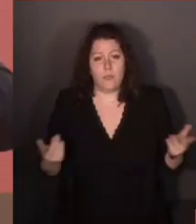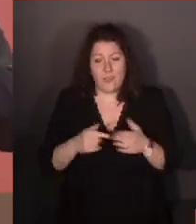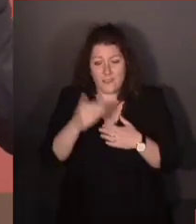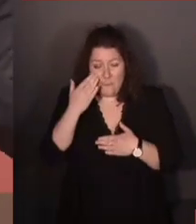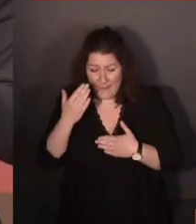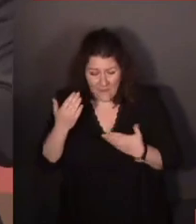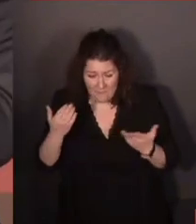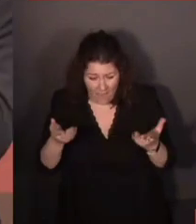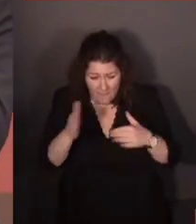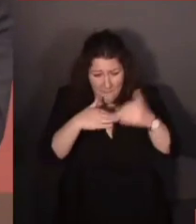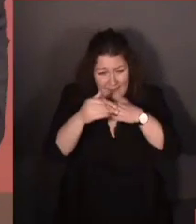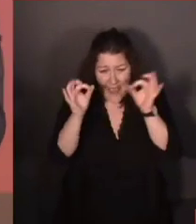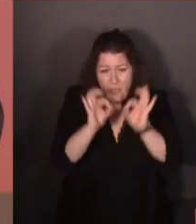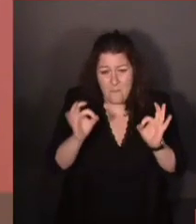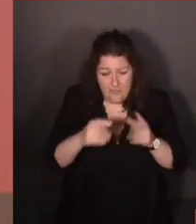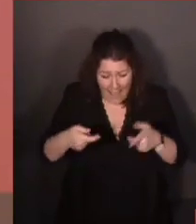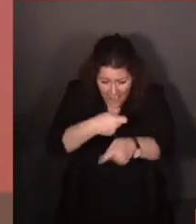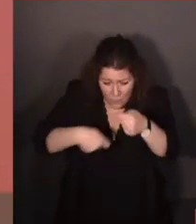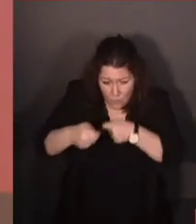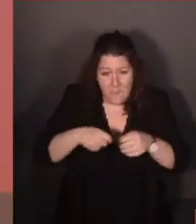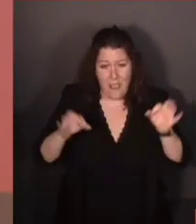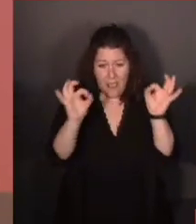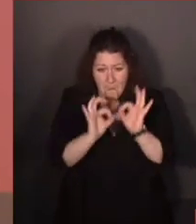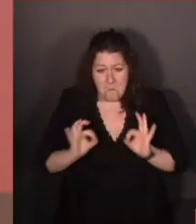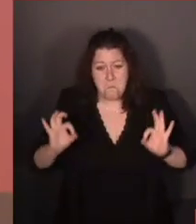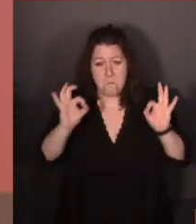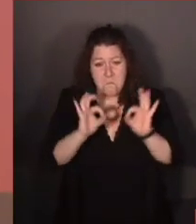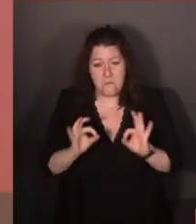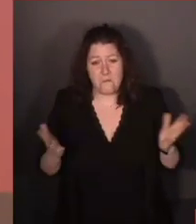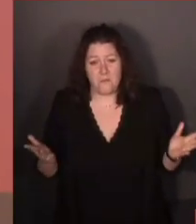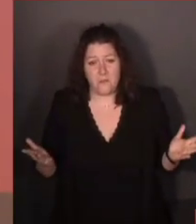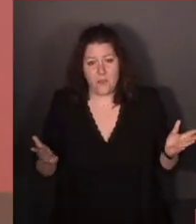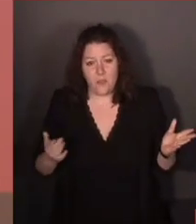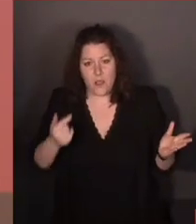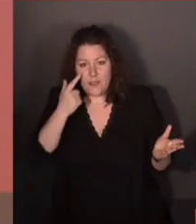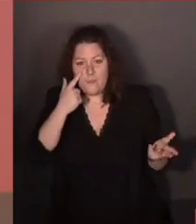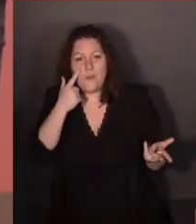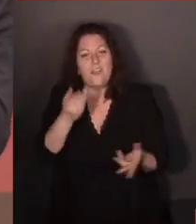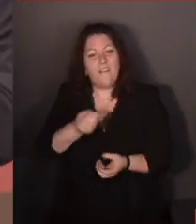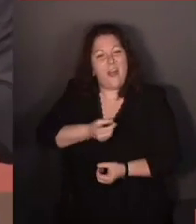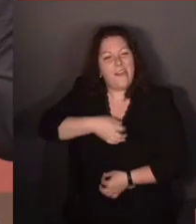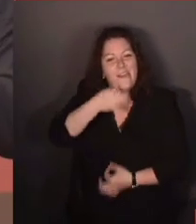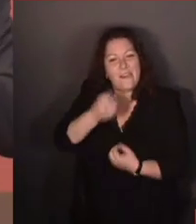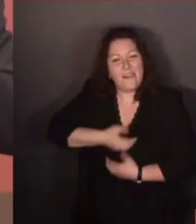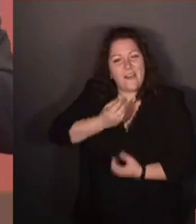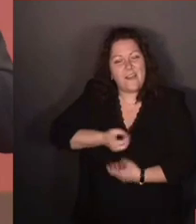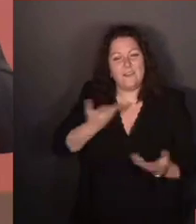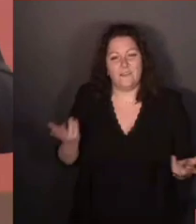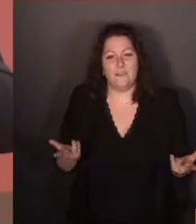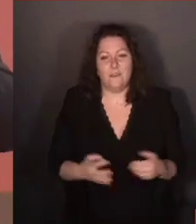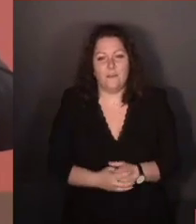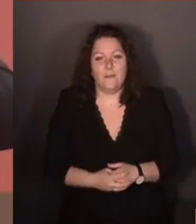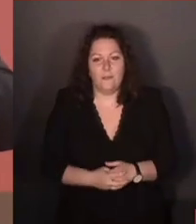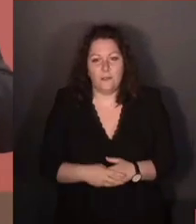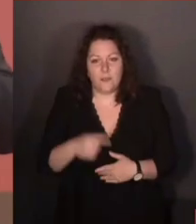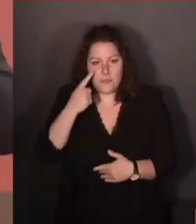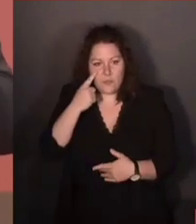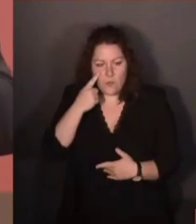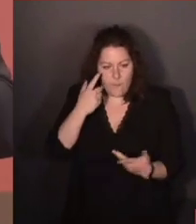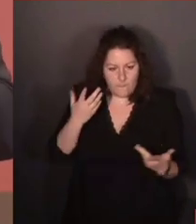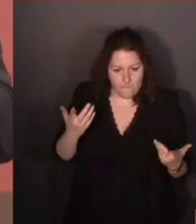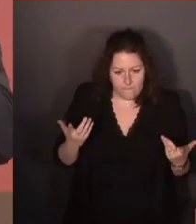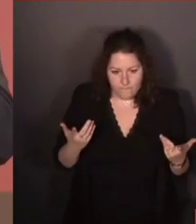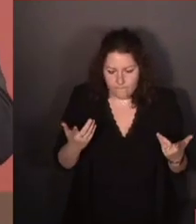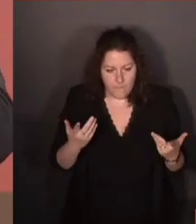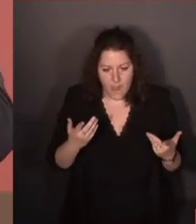ne tourne pas. Et bien dans cette campagne-ci, ce que j'aime bien moi dans la tchatche, comme on dit chez nous, c'est celui d'aller remettre au